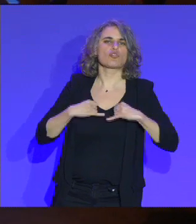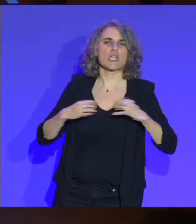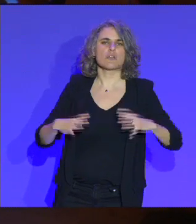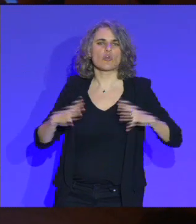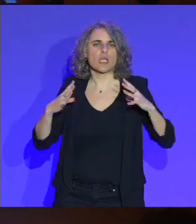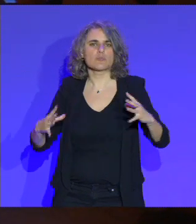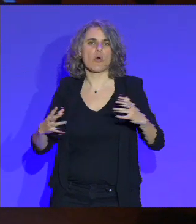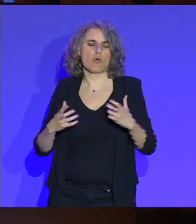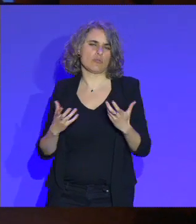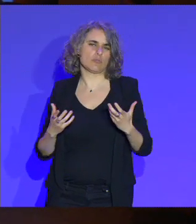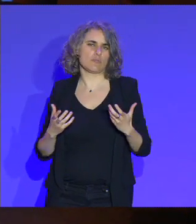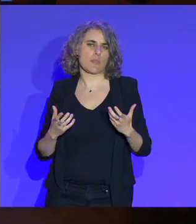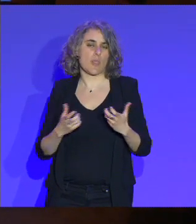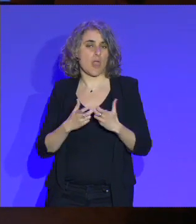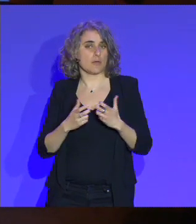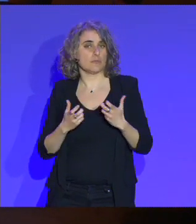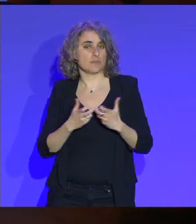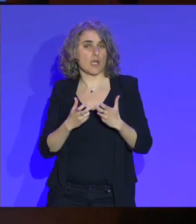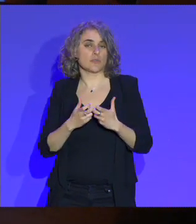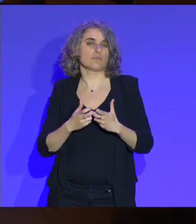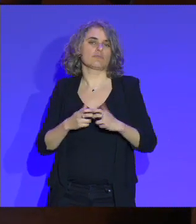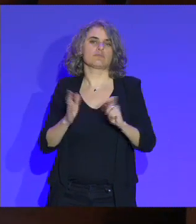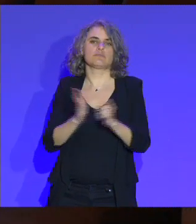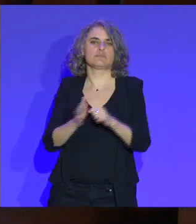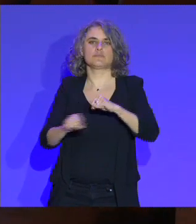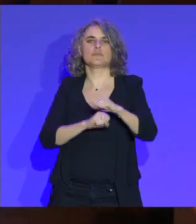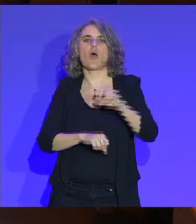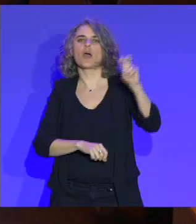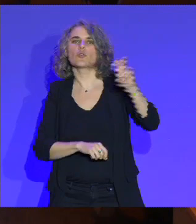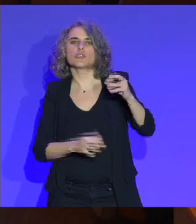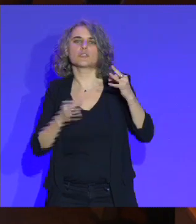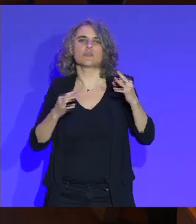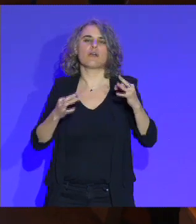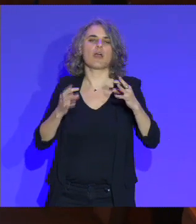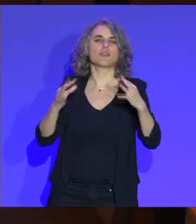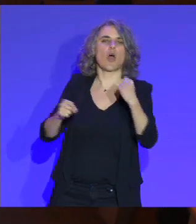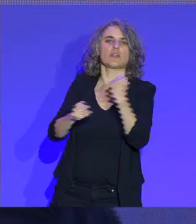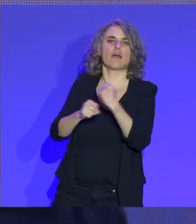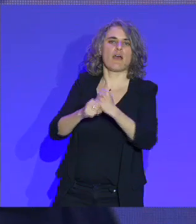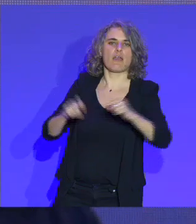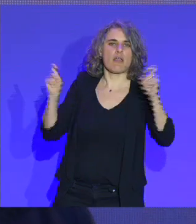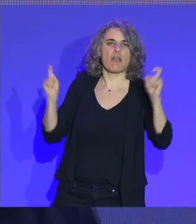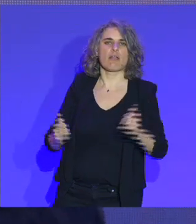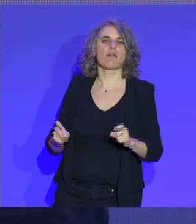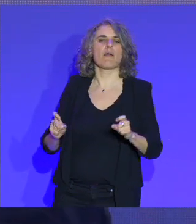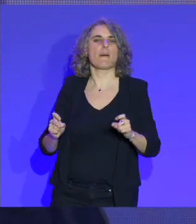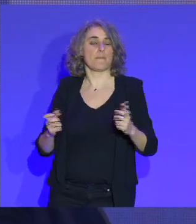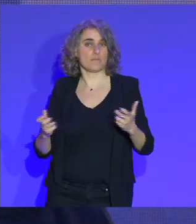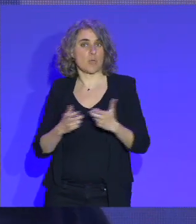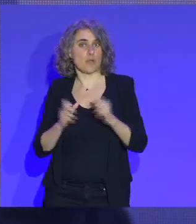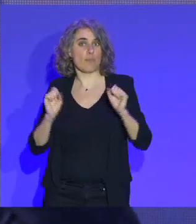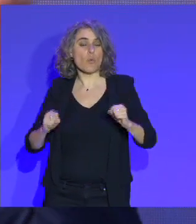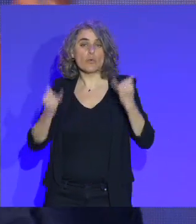compris, on a une réflexion au sein du mouvement écologique, vous savez, sur la question de la réduction des temps de travail. On pourrait parfaitement